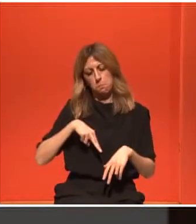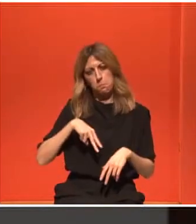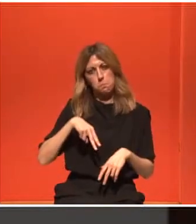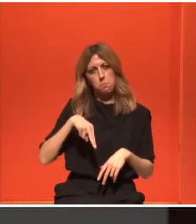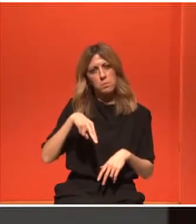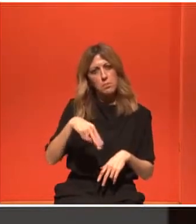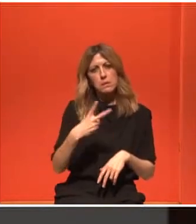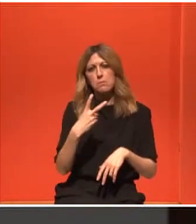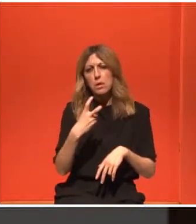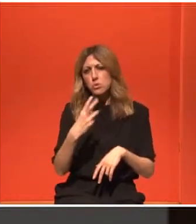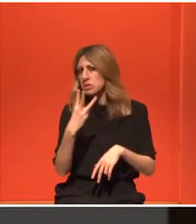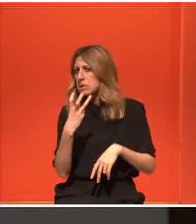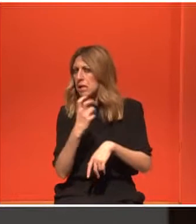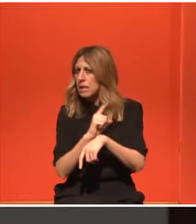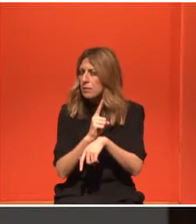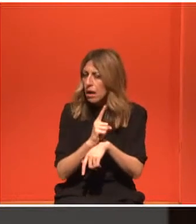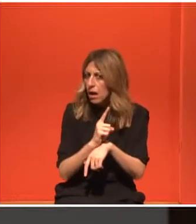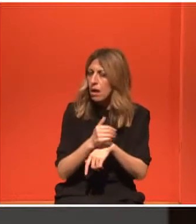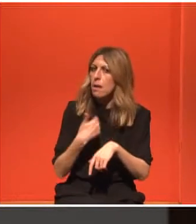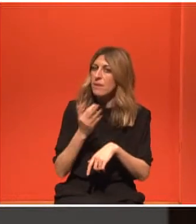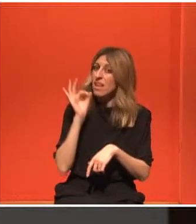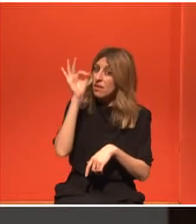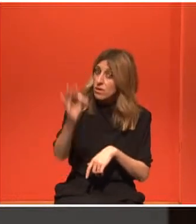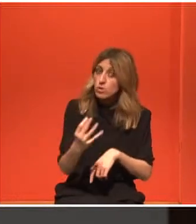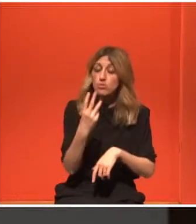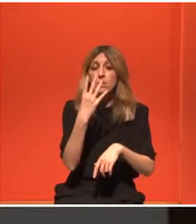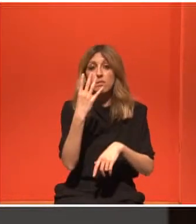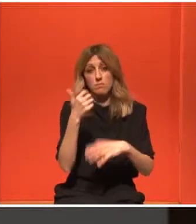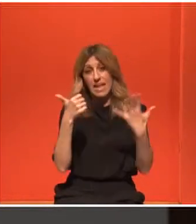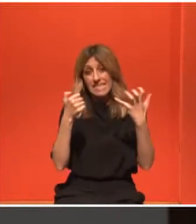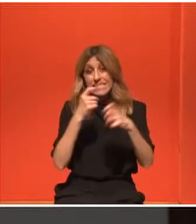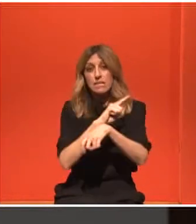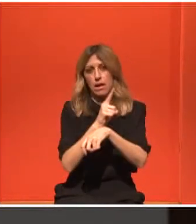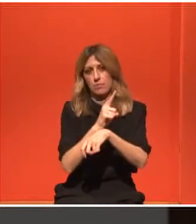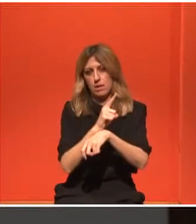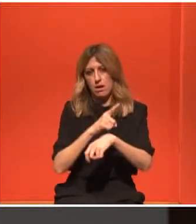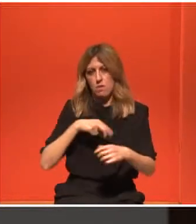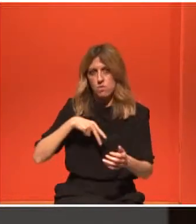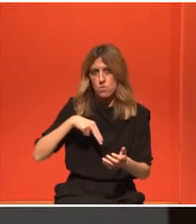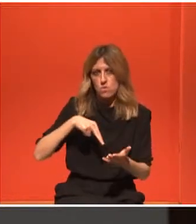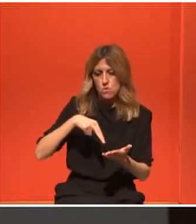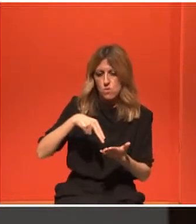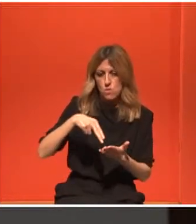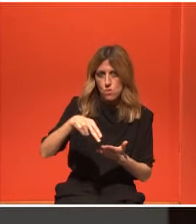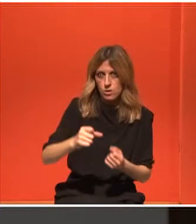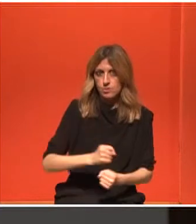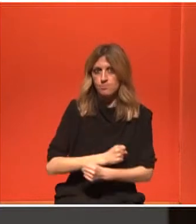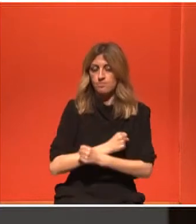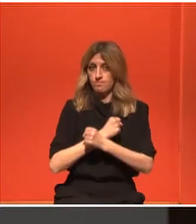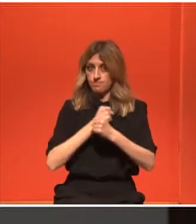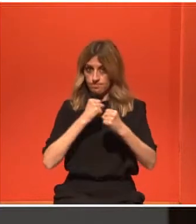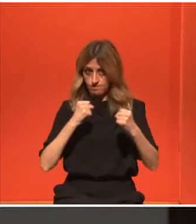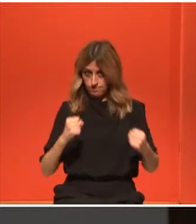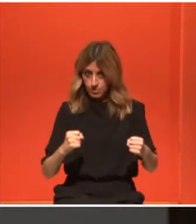μπορεί να ξεκινήσει από 20-30 λεπτά να φτάσουμε σιγά σιγά τη μία ώρα και να, από τη στιγμή που αποκτήσουμε ένα επίπεδο φυσικής κατάσταση, σιγά σιγά ίσως θα